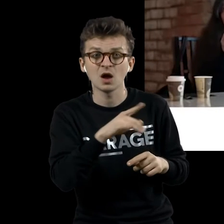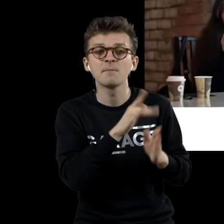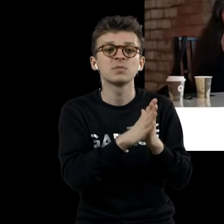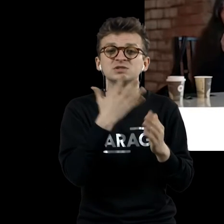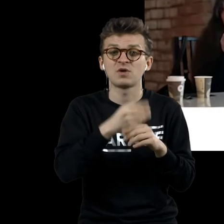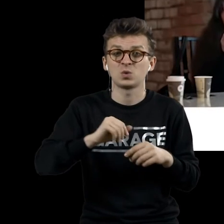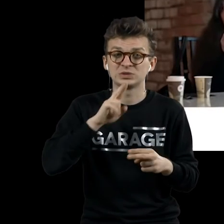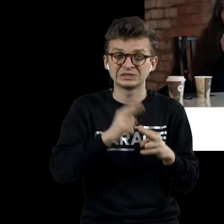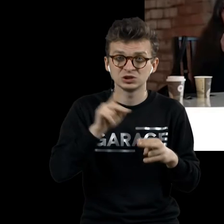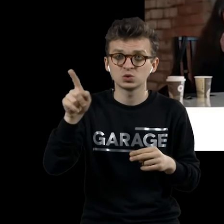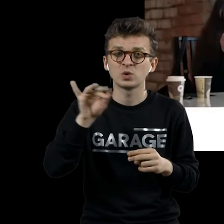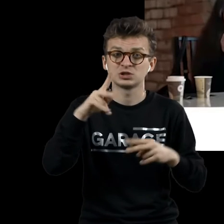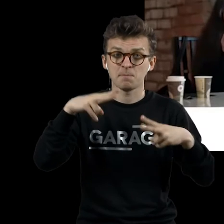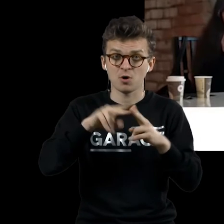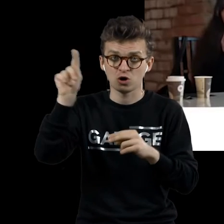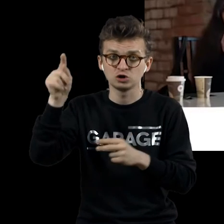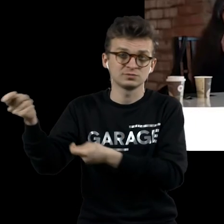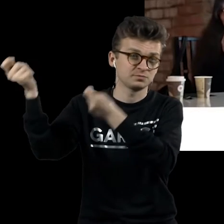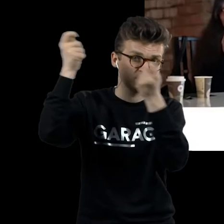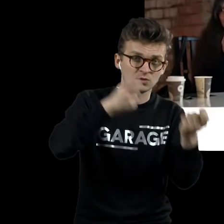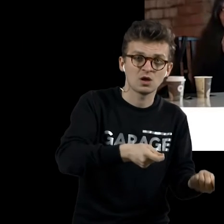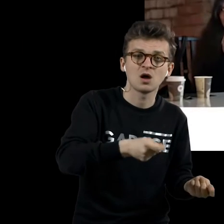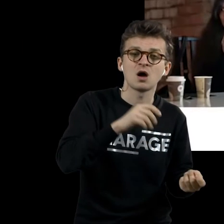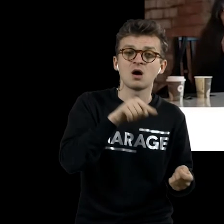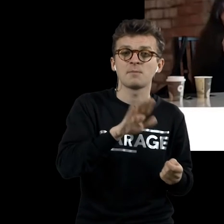прислать их ему из Парижа в Нью-Йорк,